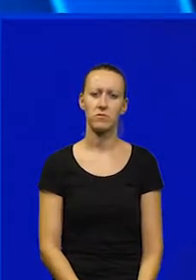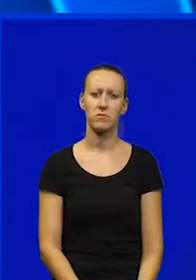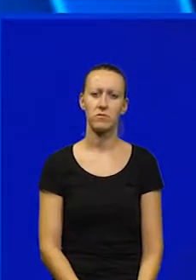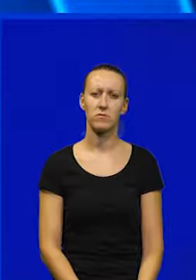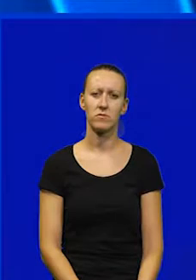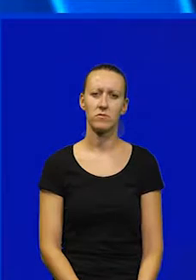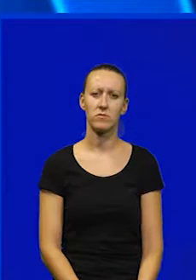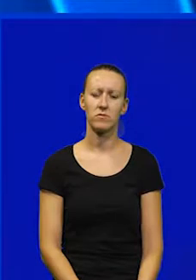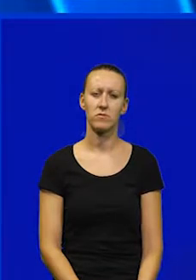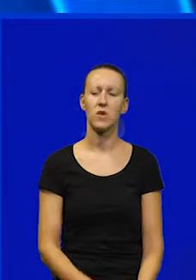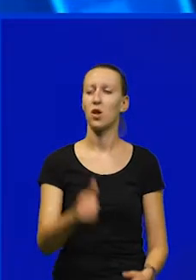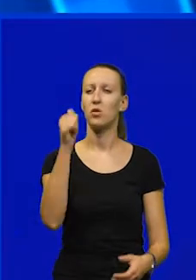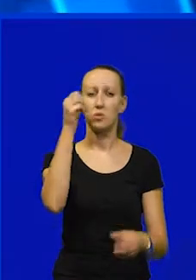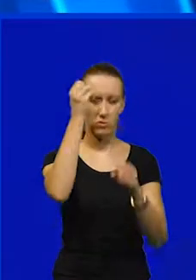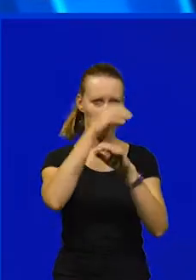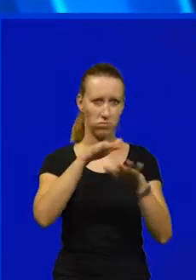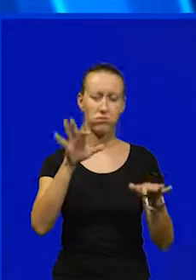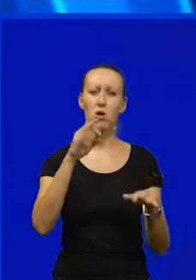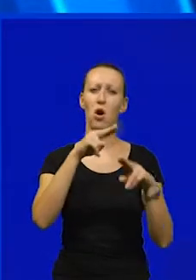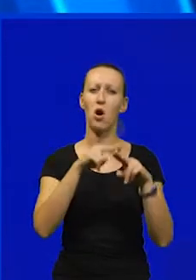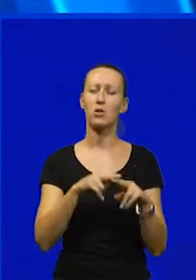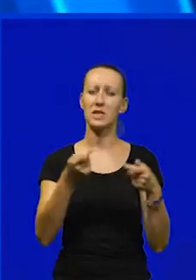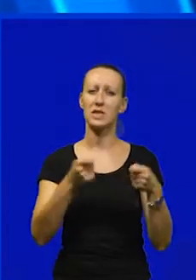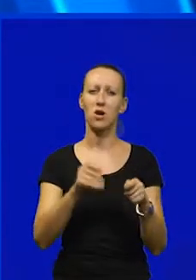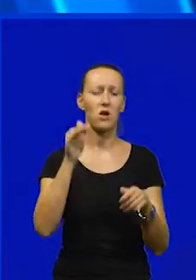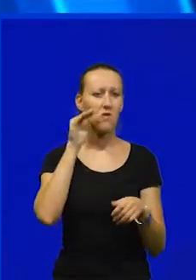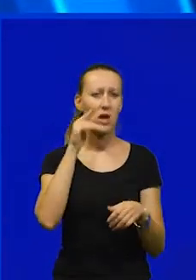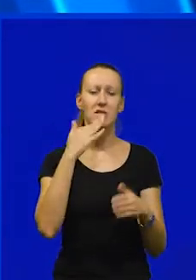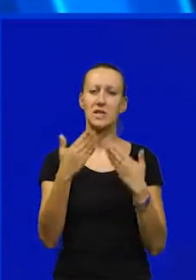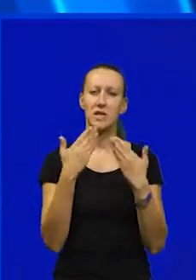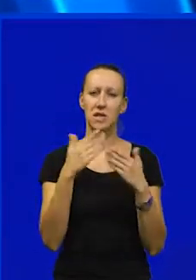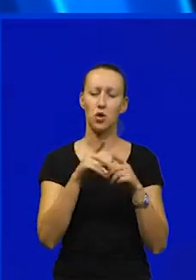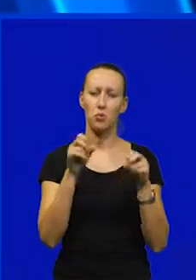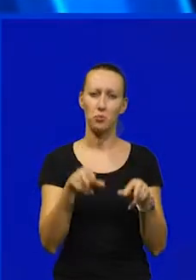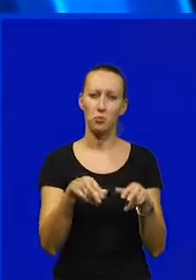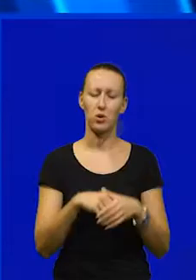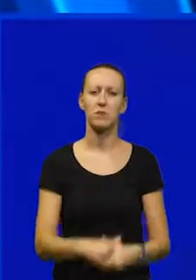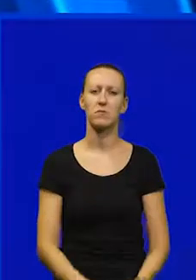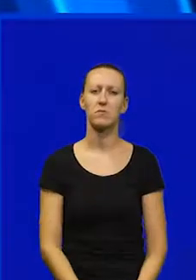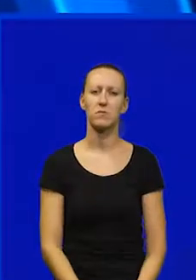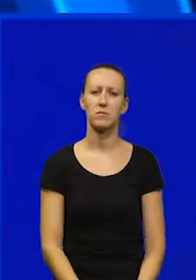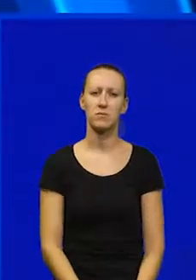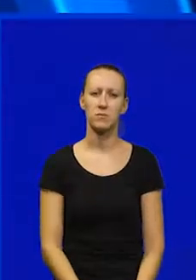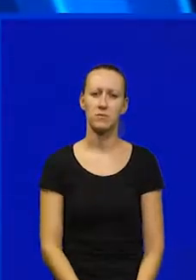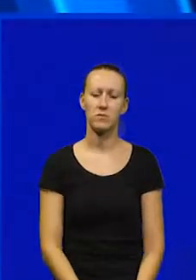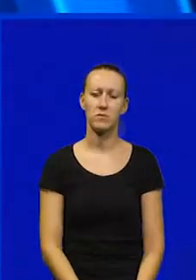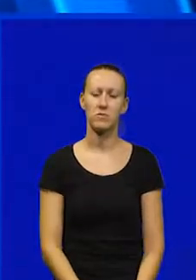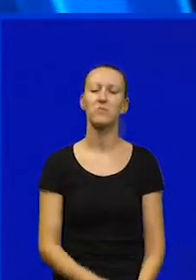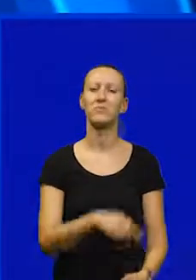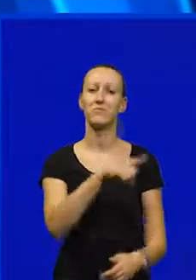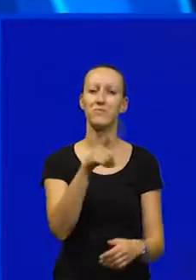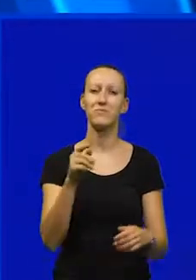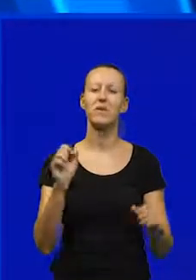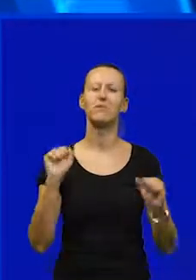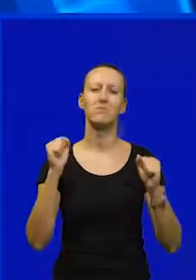A jučer smo izvijestili o ostalim zaključcima vlade sa sjednice u Puli Tenzije se